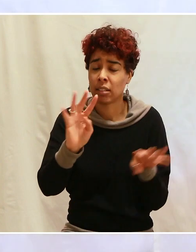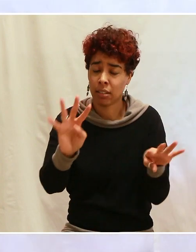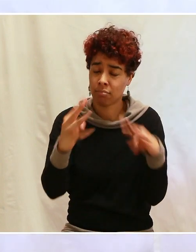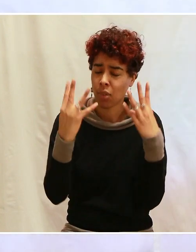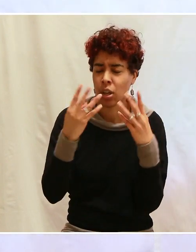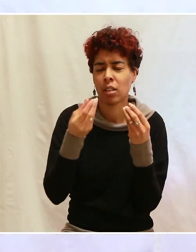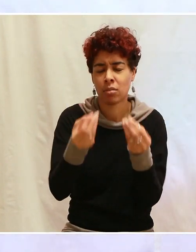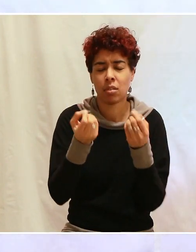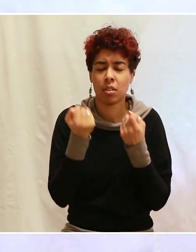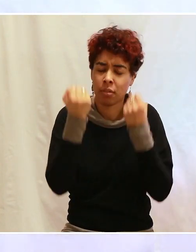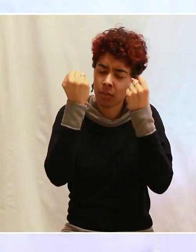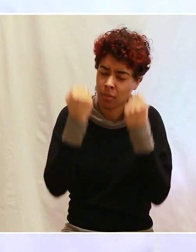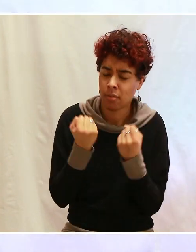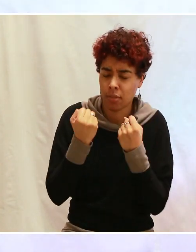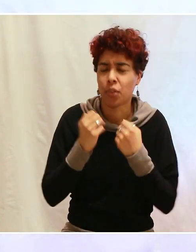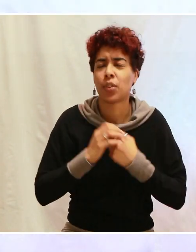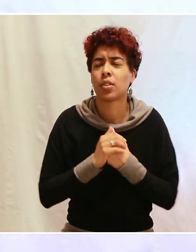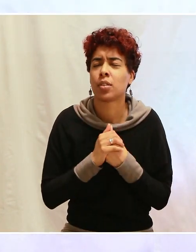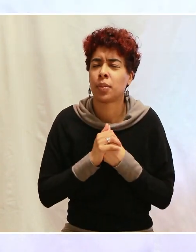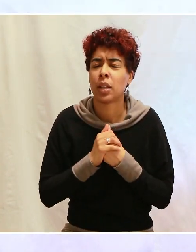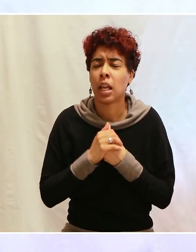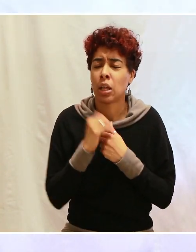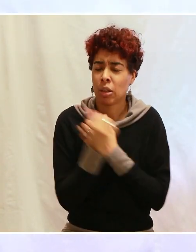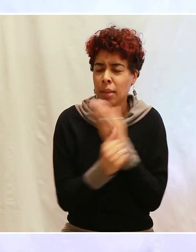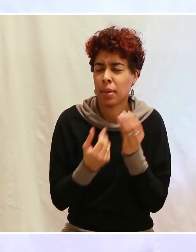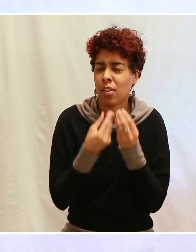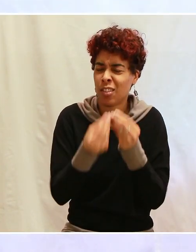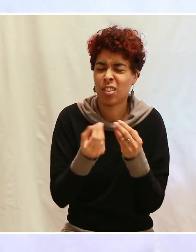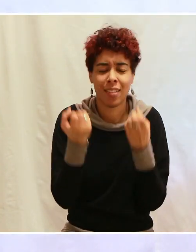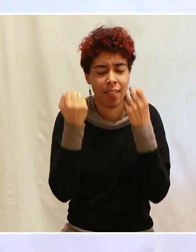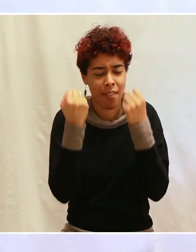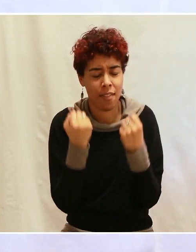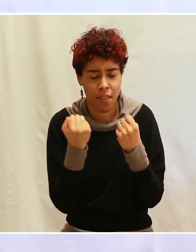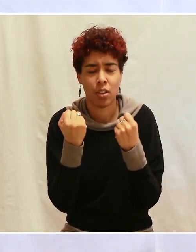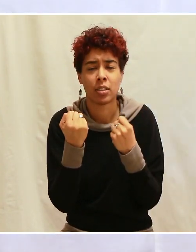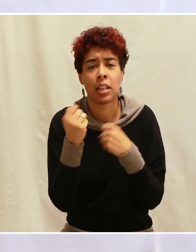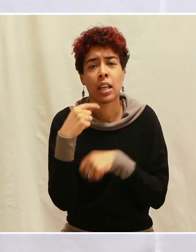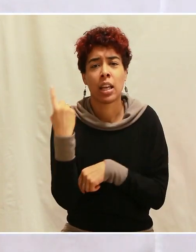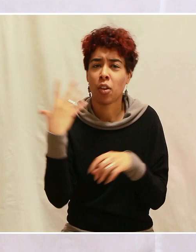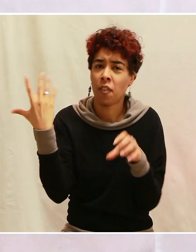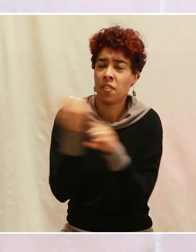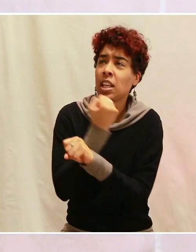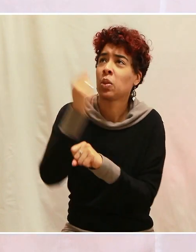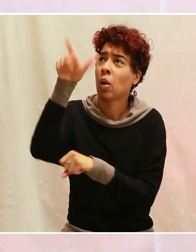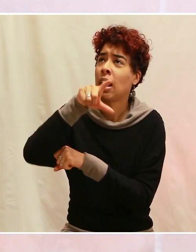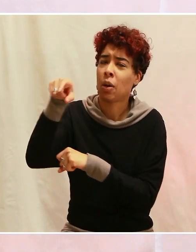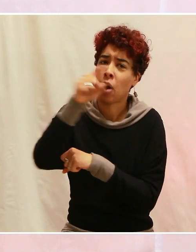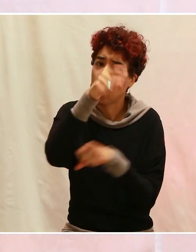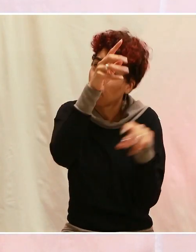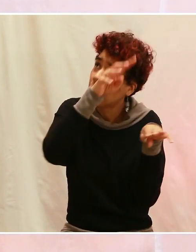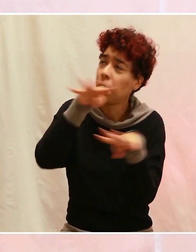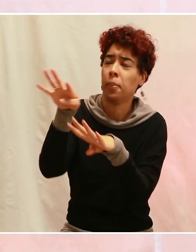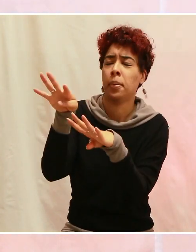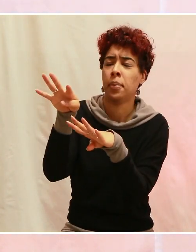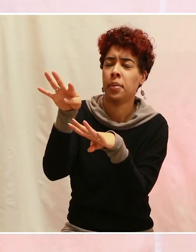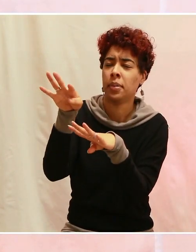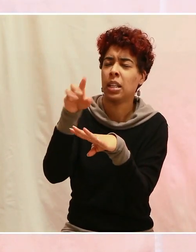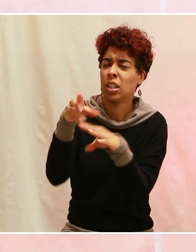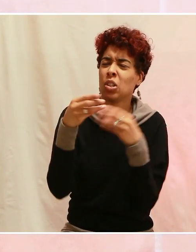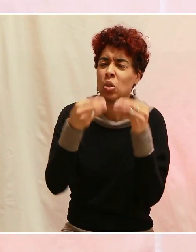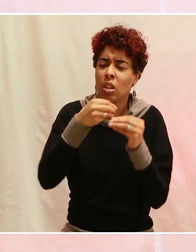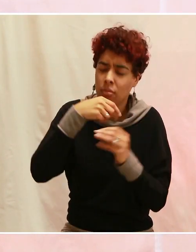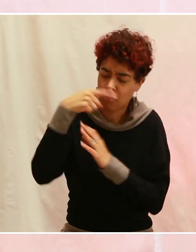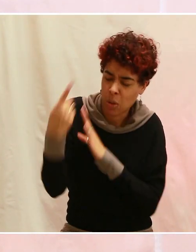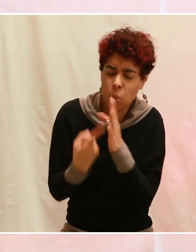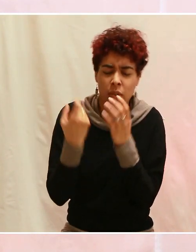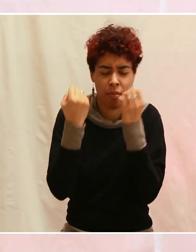ta parole Seigneur vienne les fortifier, les renouveler, que leurs yeux soient sur ta victoire à la croix. Seigneur mon Dieu, merci de les renouveler